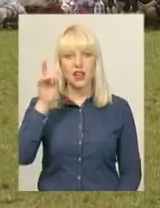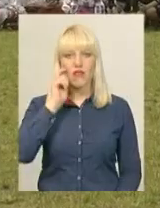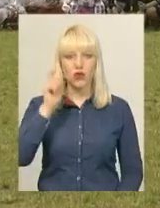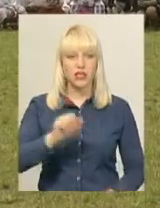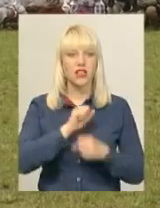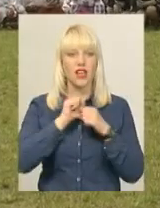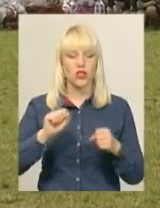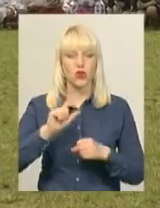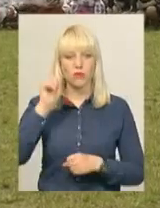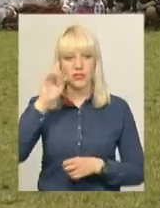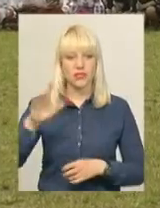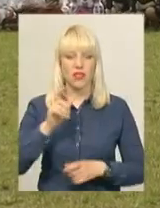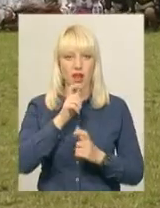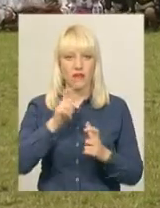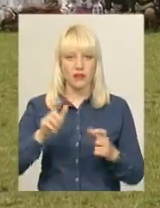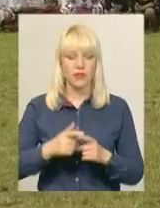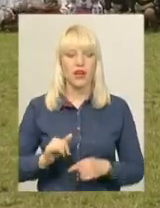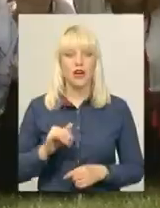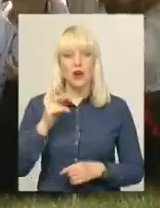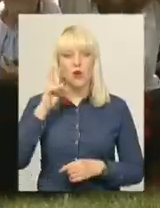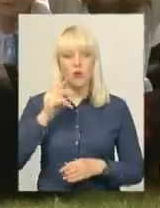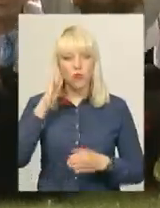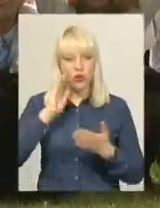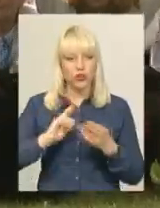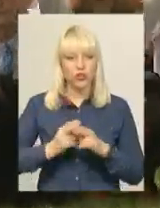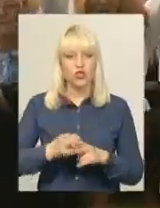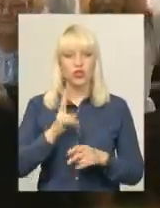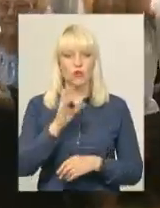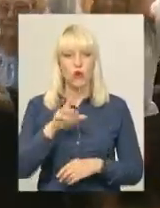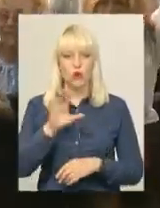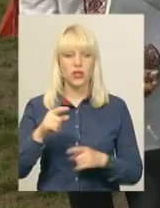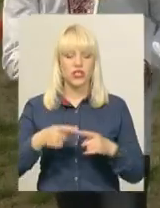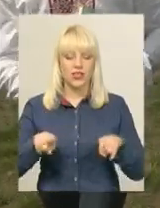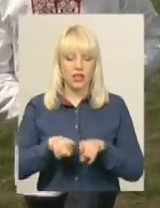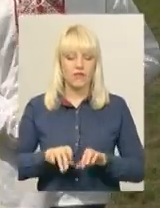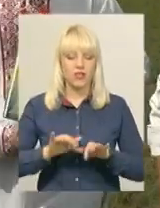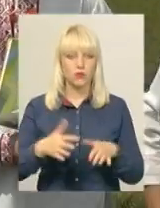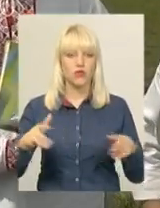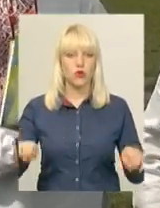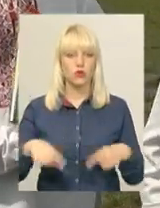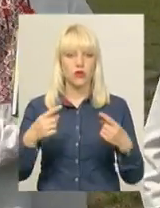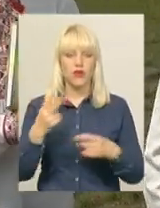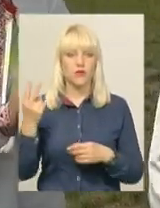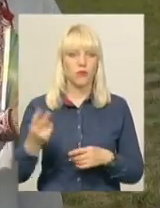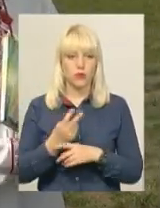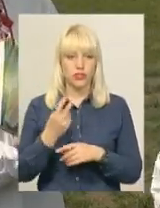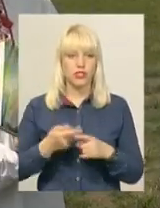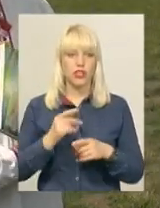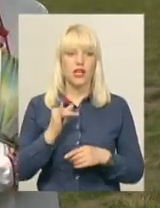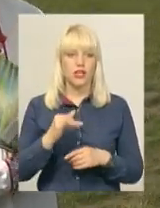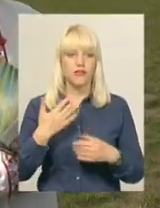У Хмельницькому політехнічному коледжі флешмоб з вишиванками влаштовується другий рік поспіль. У 2017-му «Трзуб» сформували